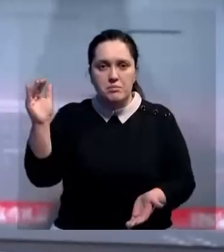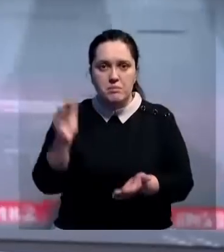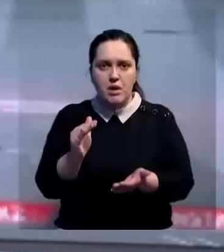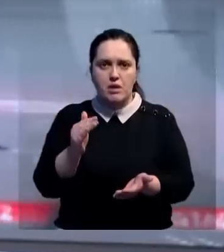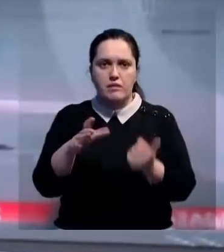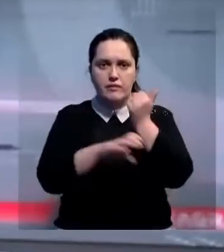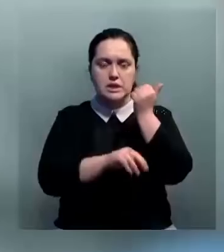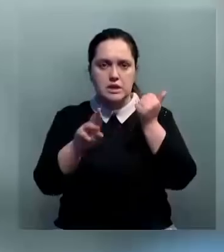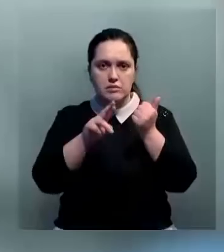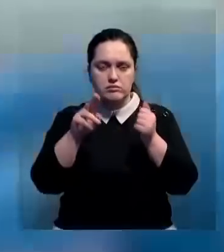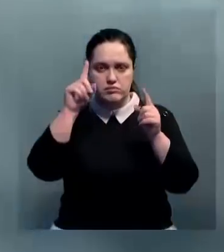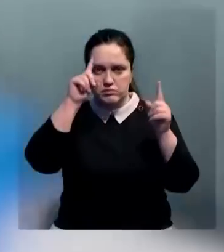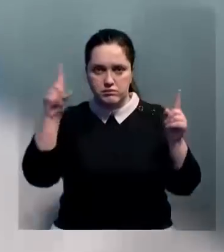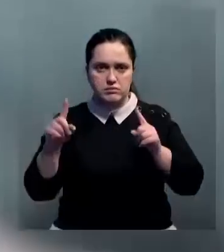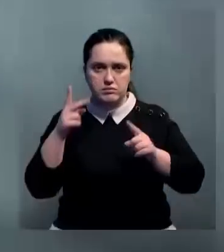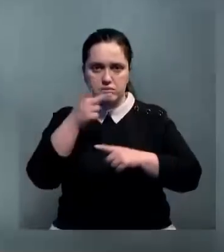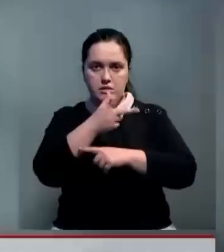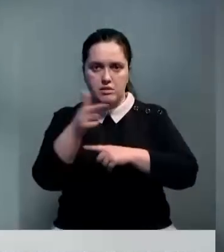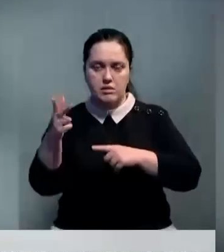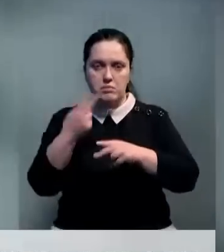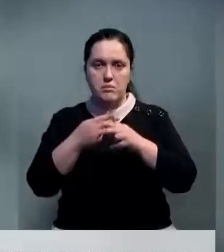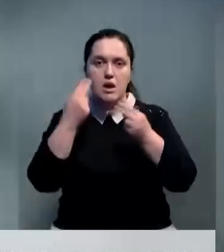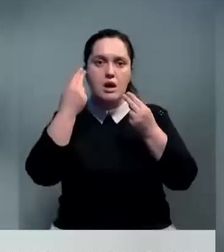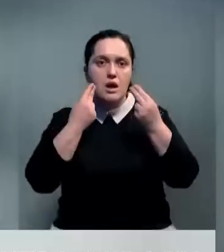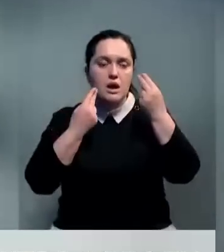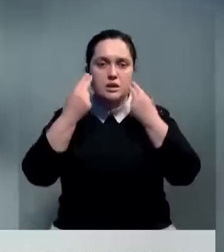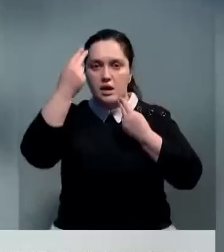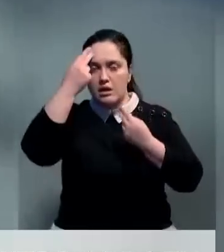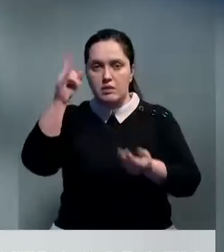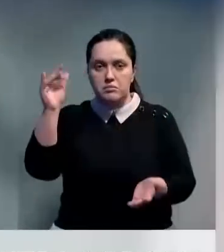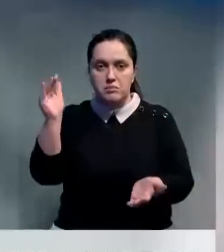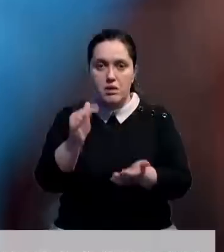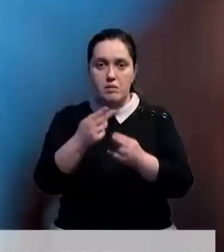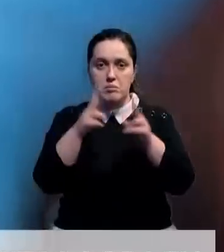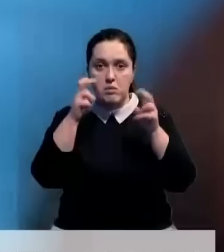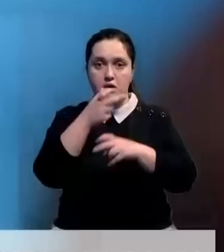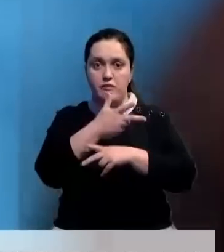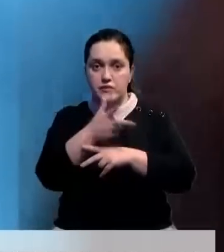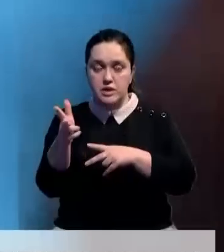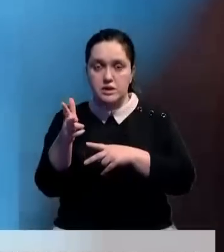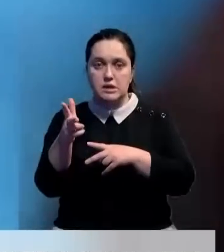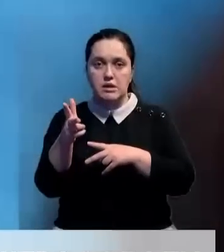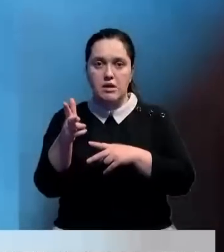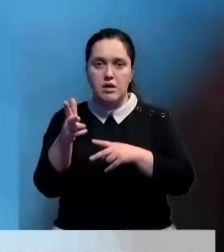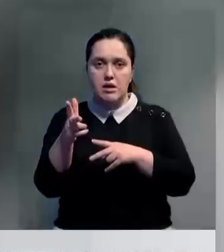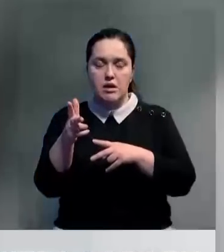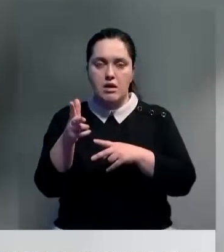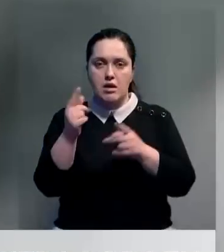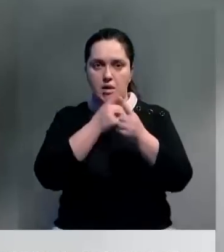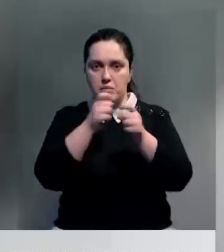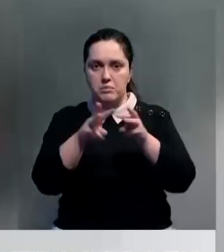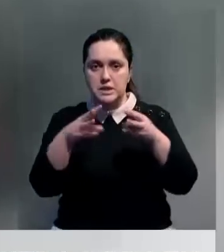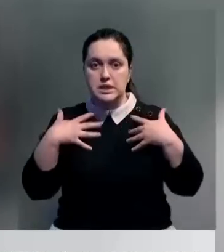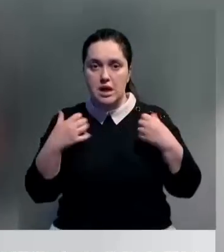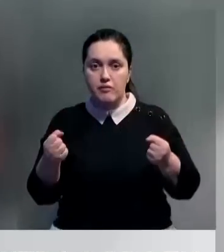шокировало видео, на котором малышу делают надрезы на лице. Результаты проверки видео озвучили в профильном ведомстве.